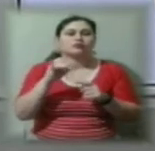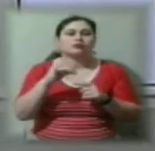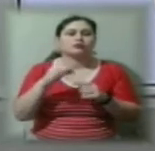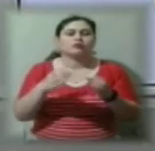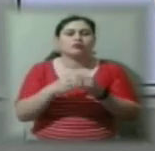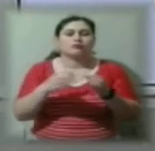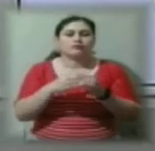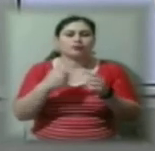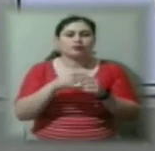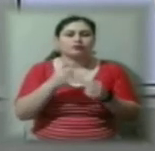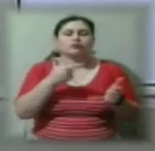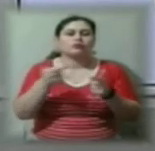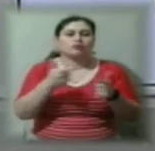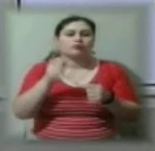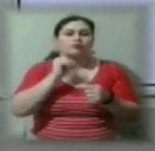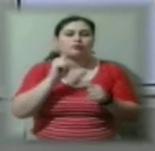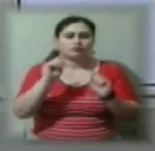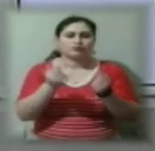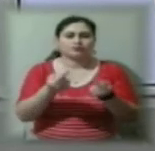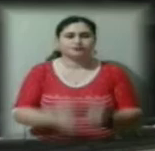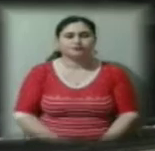готується до ефіру, тож про це коротко.